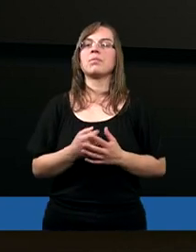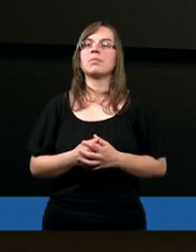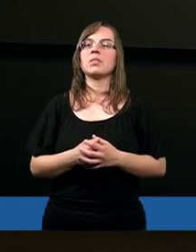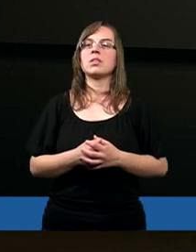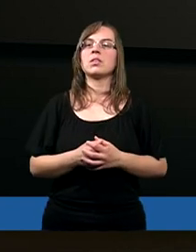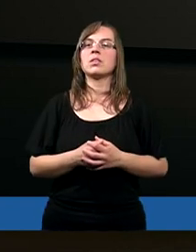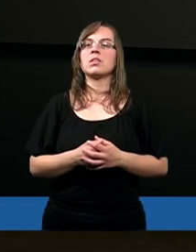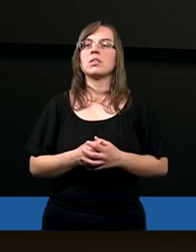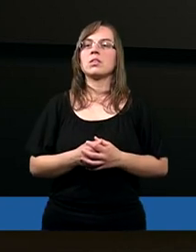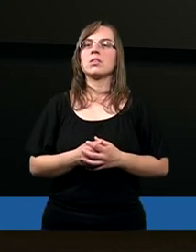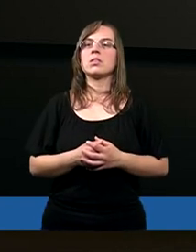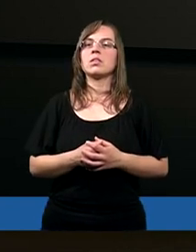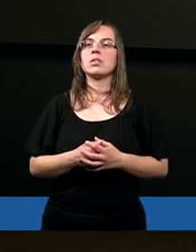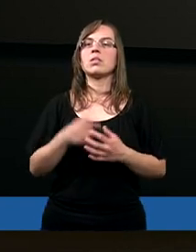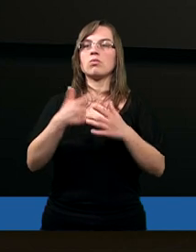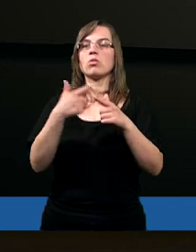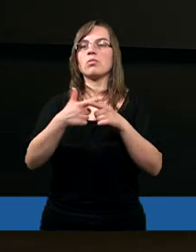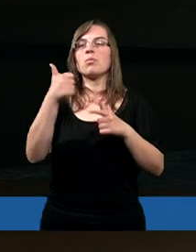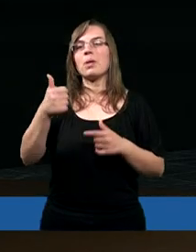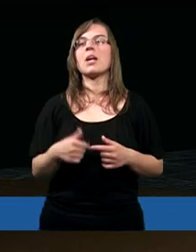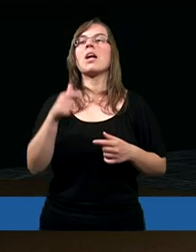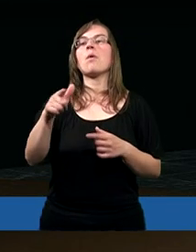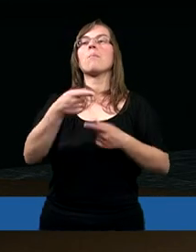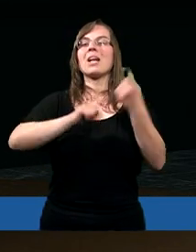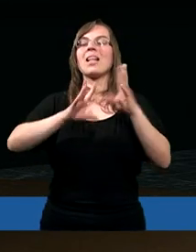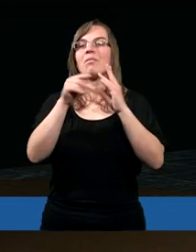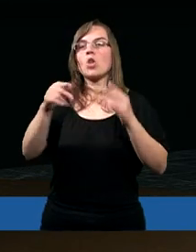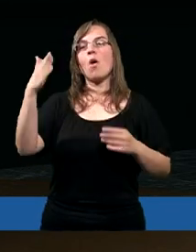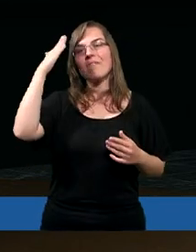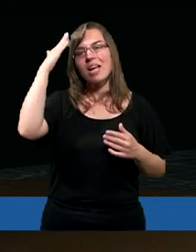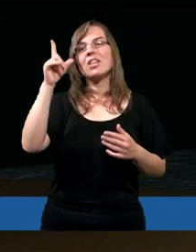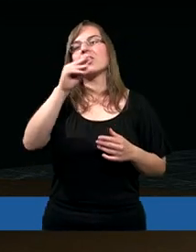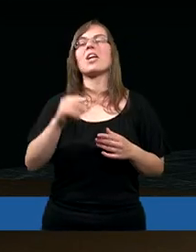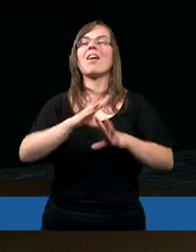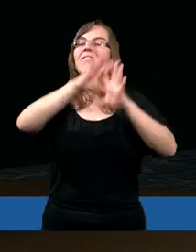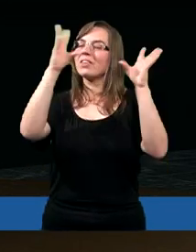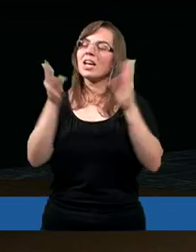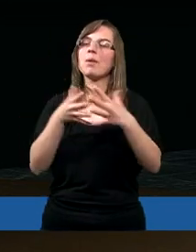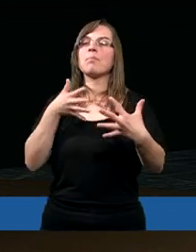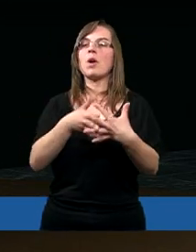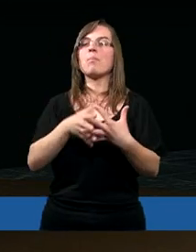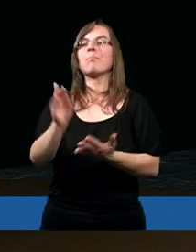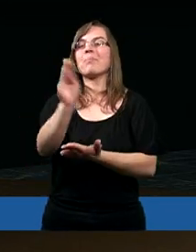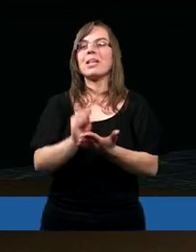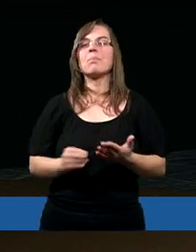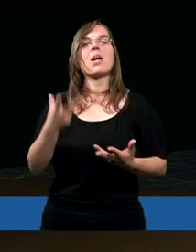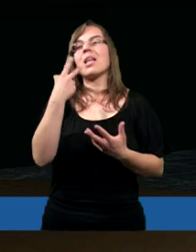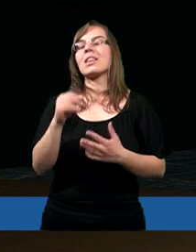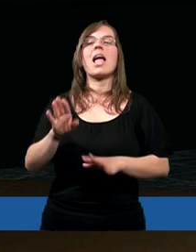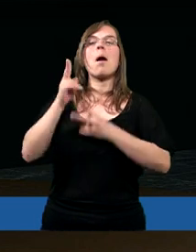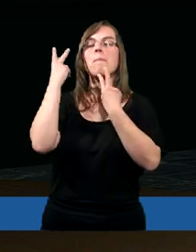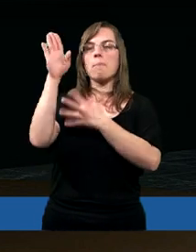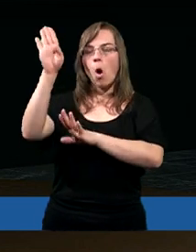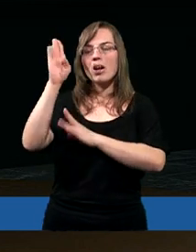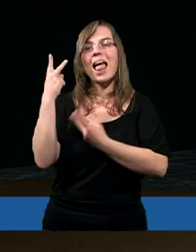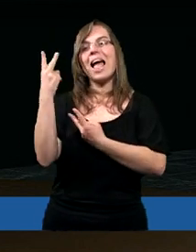byś mógł przeczytać. Jeszcze raz dwudziesty. Tak, dwudziesty pierwszy. Przede wszystkim to wiedzcie, że wszelkie proroctwo Pisma nie